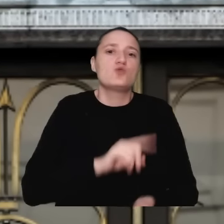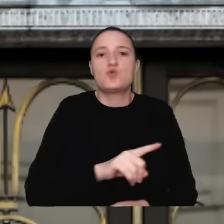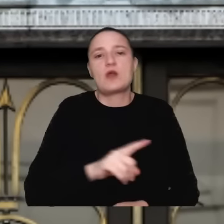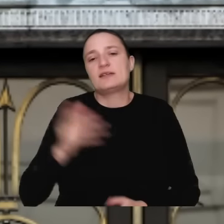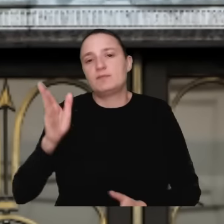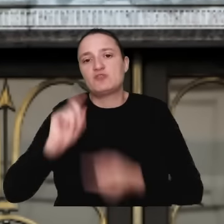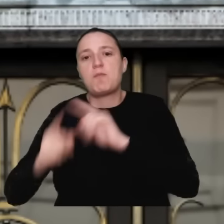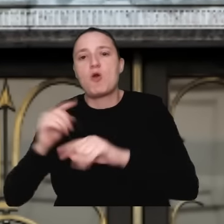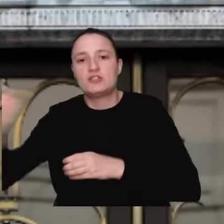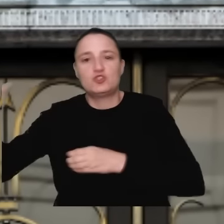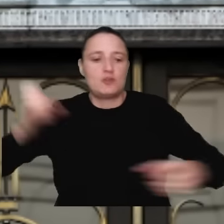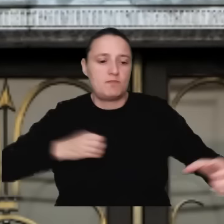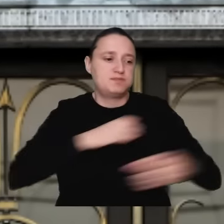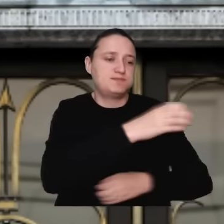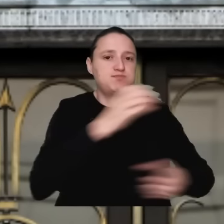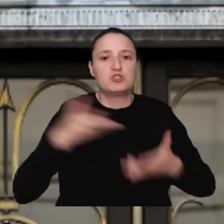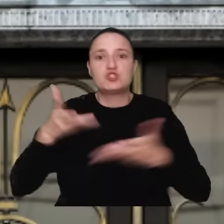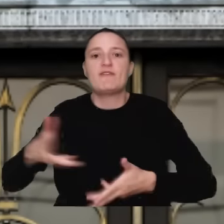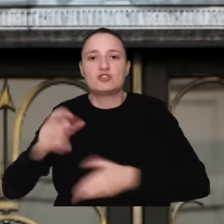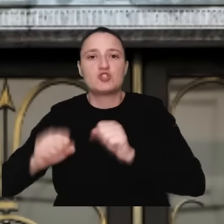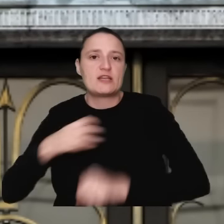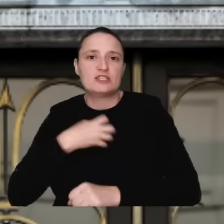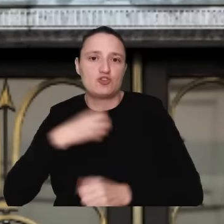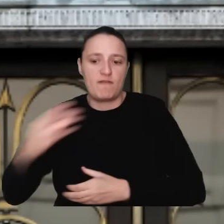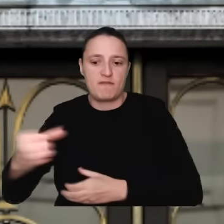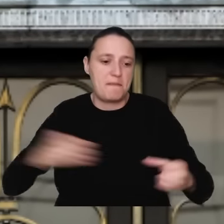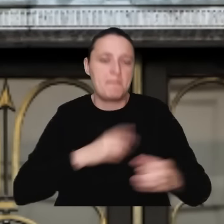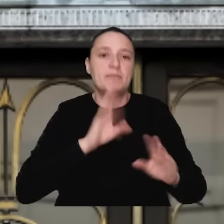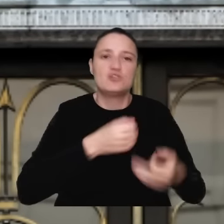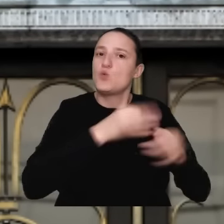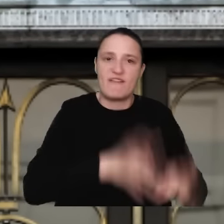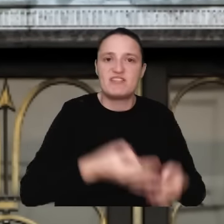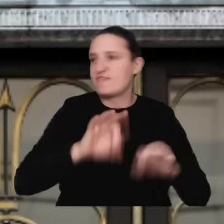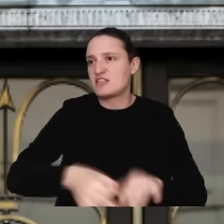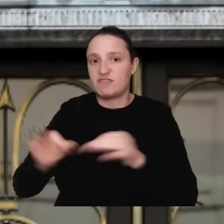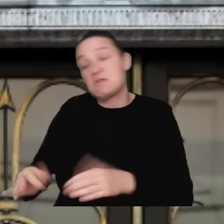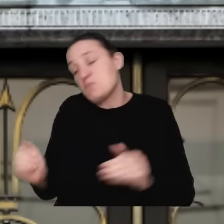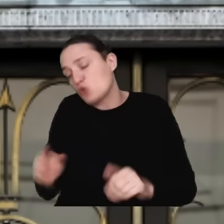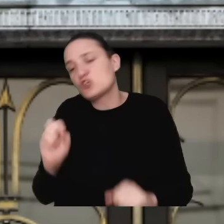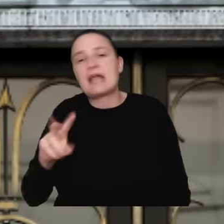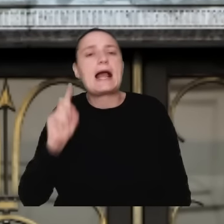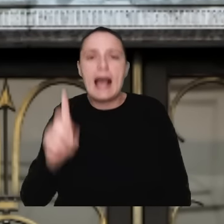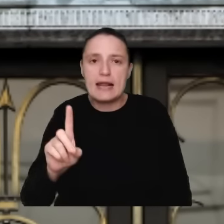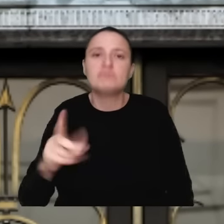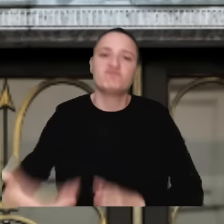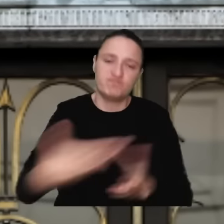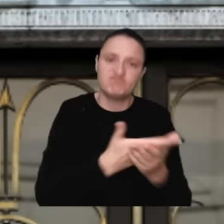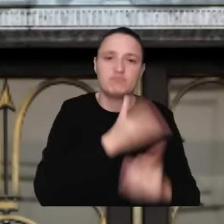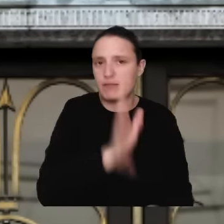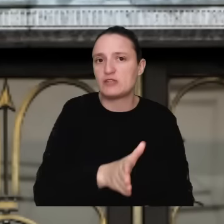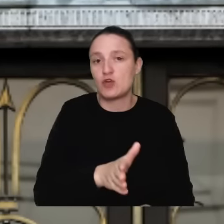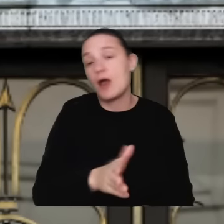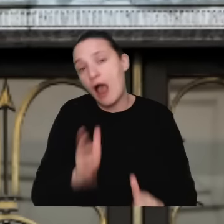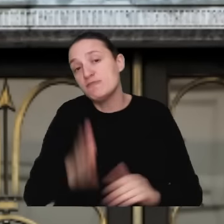jednego czy drugiego stowarzyszenia sędziowskiego, który będzie uniewinniał tych ludzi. Ale to jest oczywiście melodia przyszłości. Na